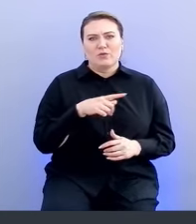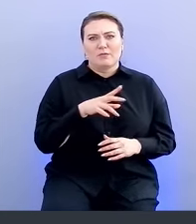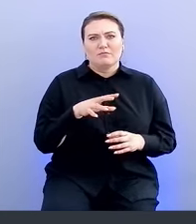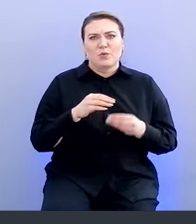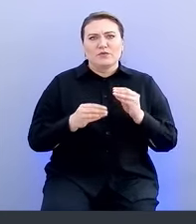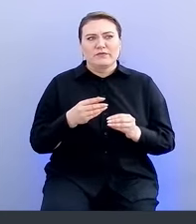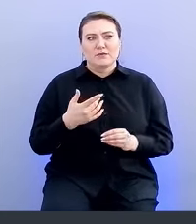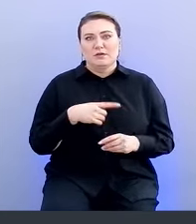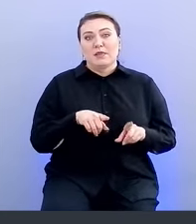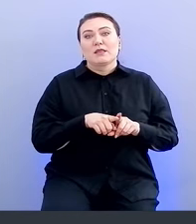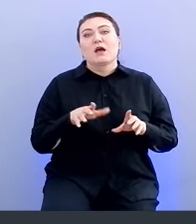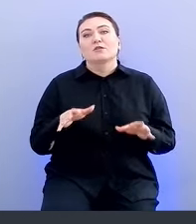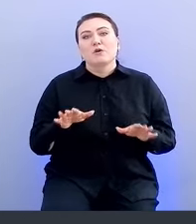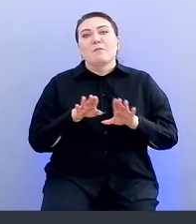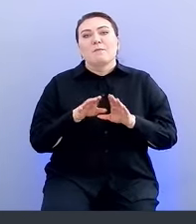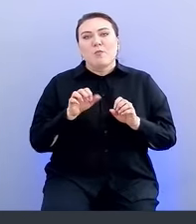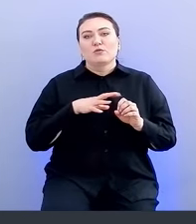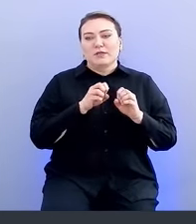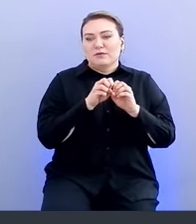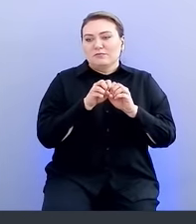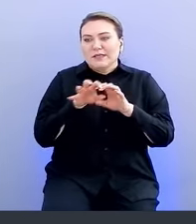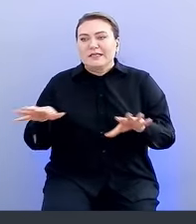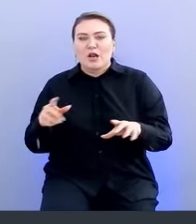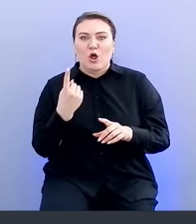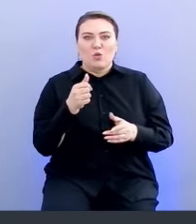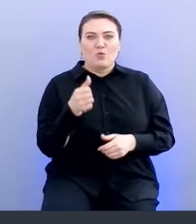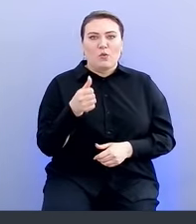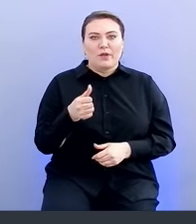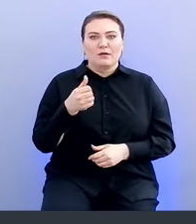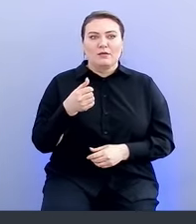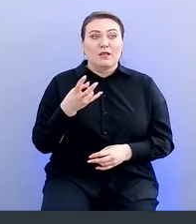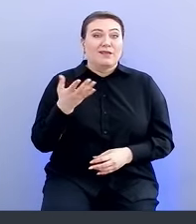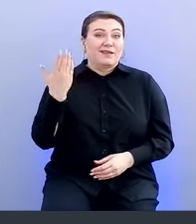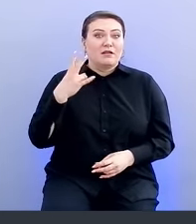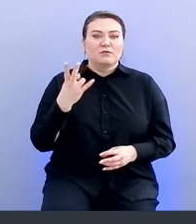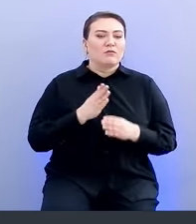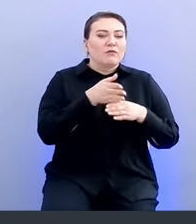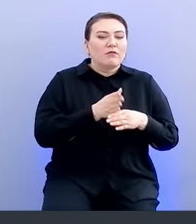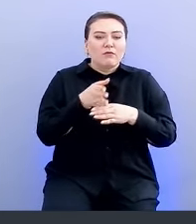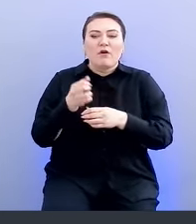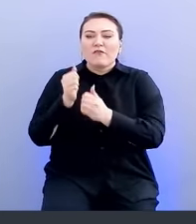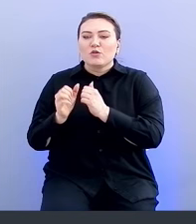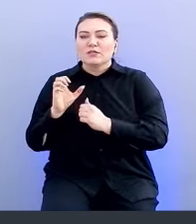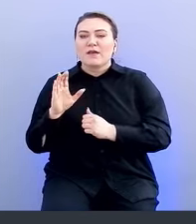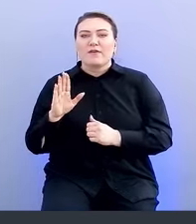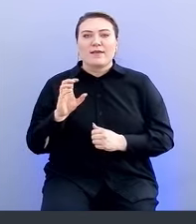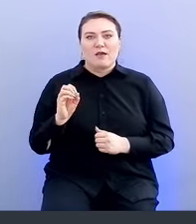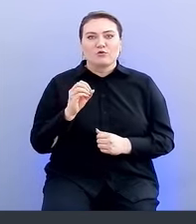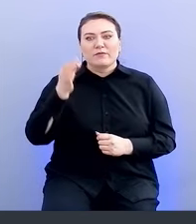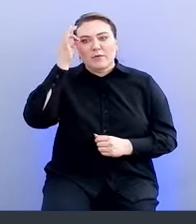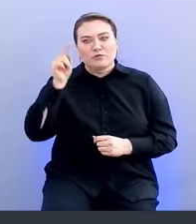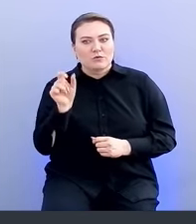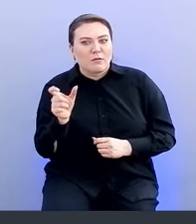узимости, то это можно также растряжить одной кнопкой. Не нужно, как раньше было, заходить в каждую CVE-шку, вспоминать, что это за